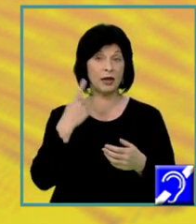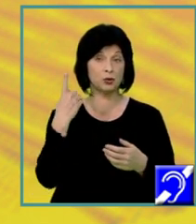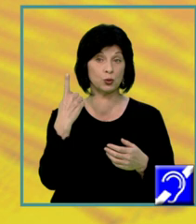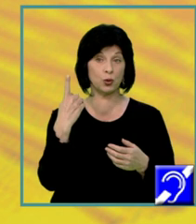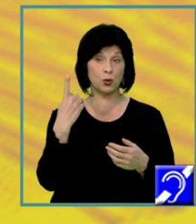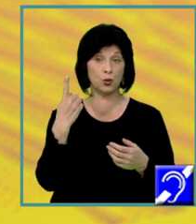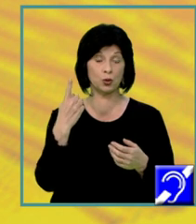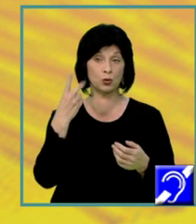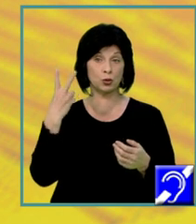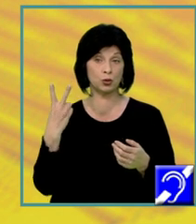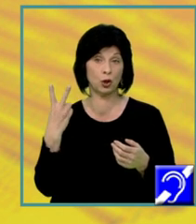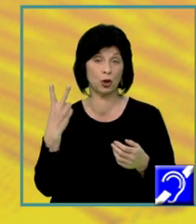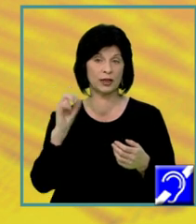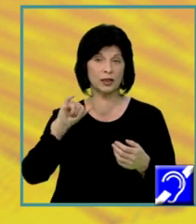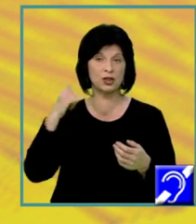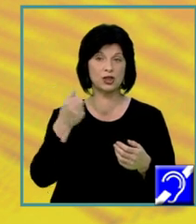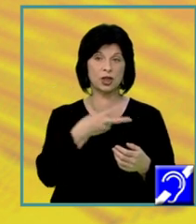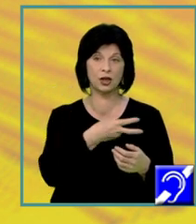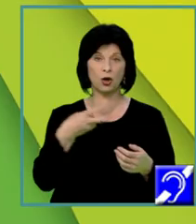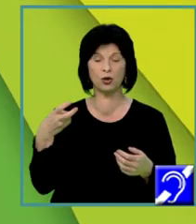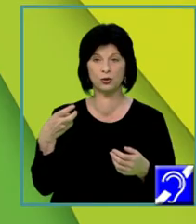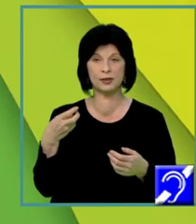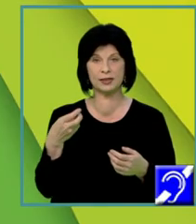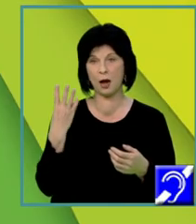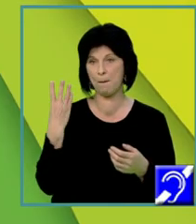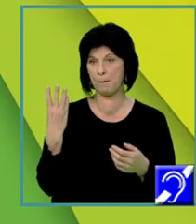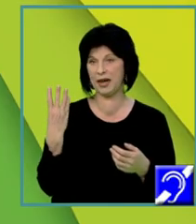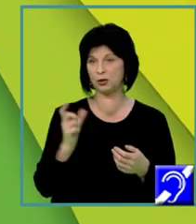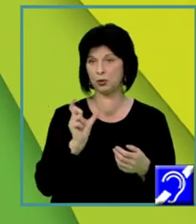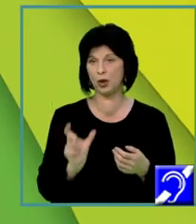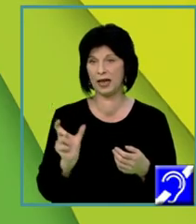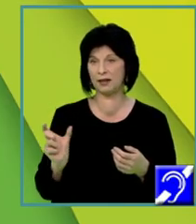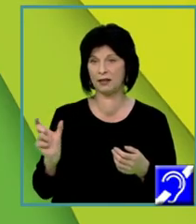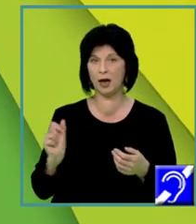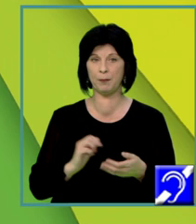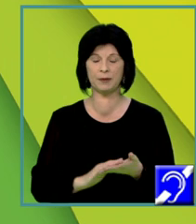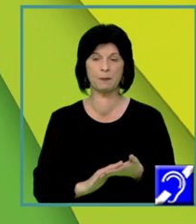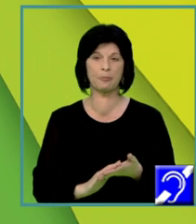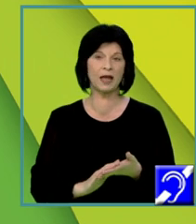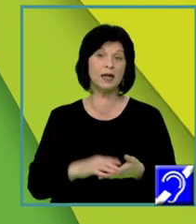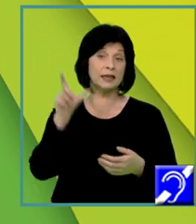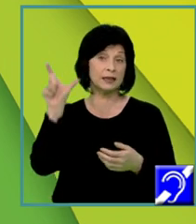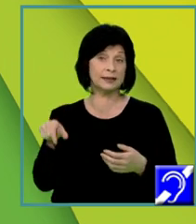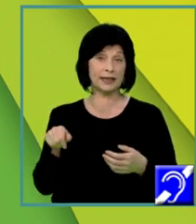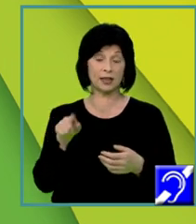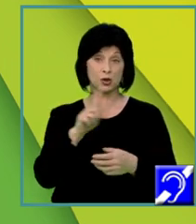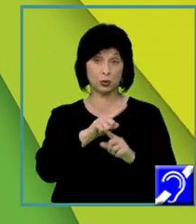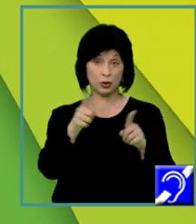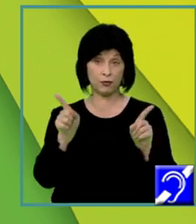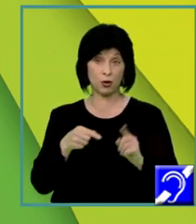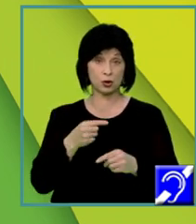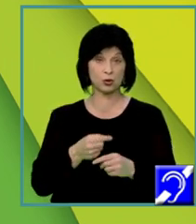Verificați și corectați. Aici trebuie să fiți atenți ca textul vostru să aibă claritate, să simțiți